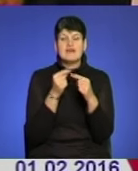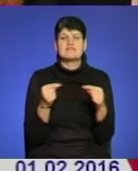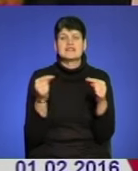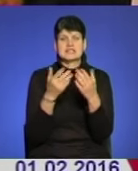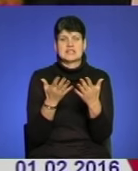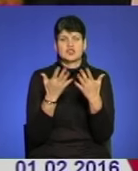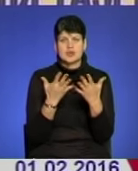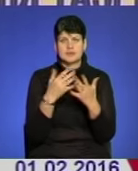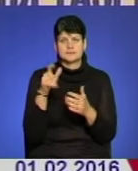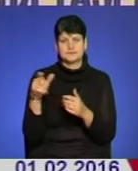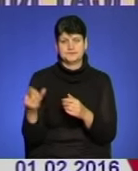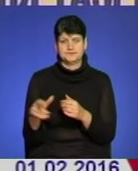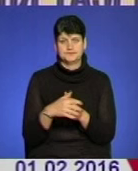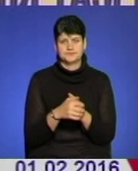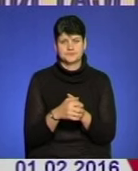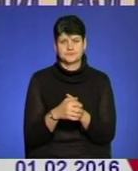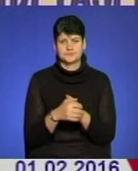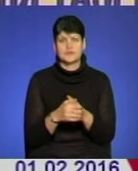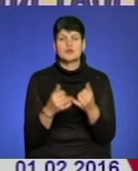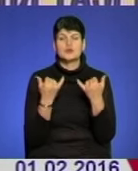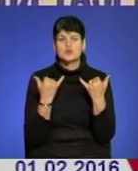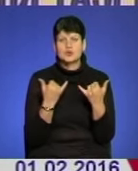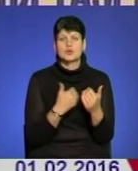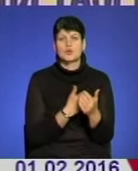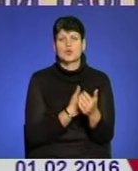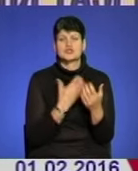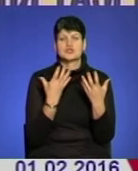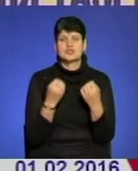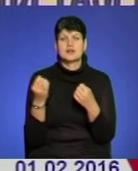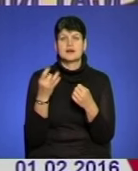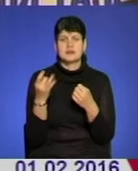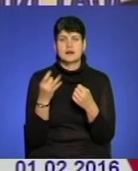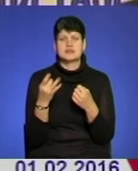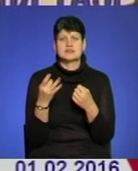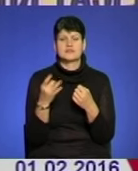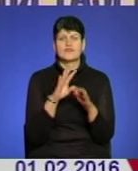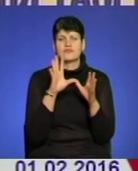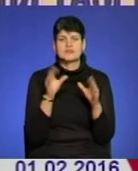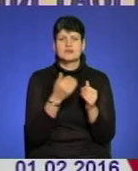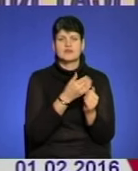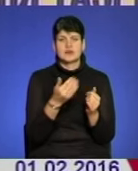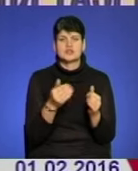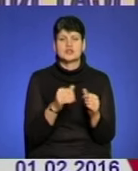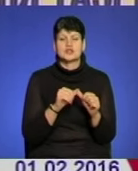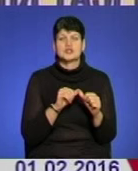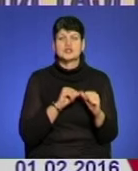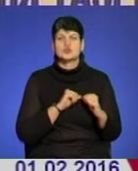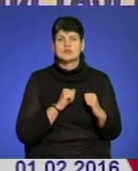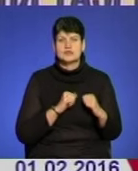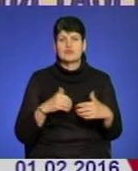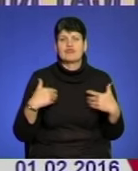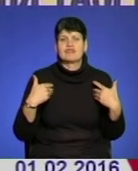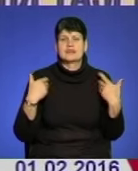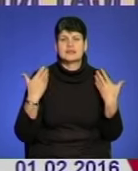номінантів. Сьогодні хочеться ще раз вас усіх щиросердечно вітати, всіх